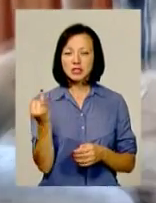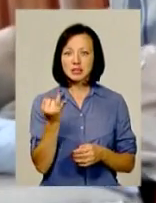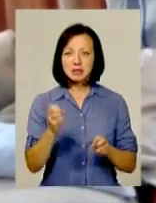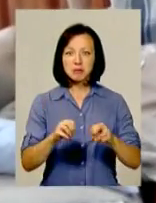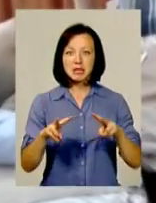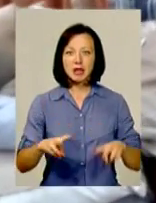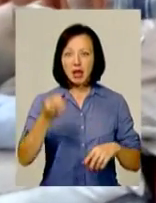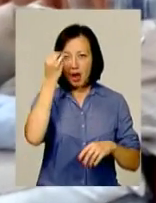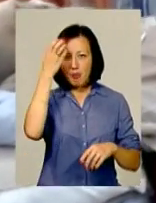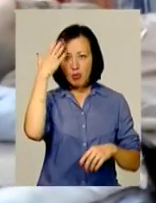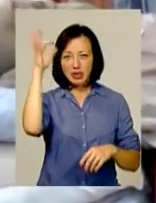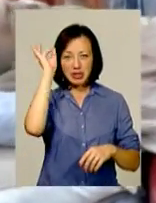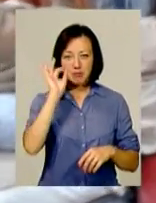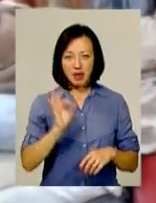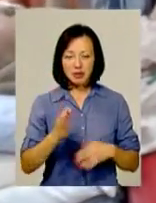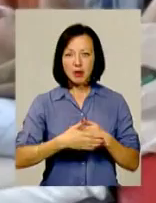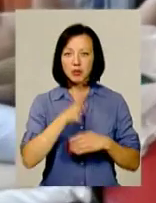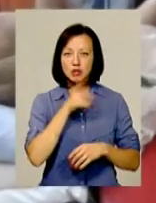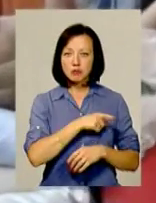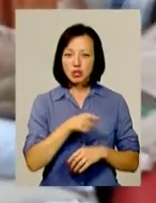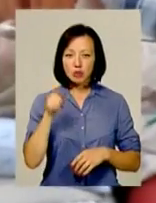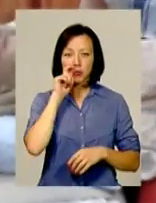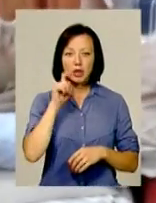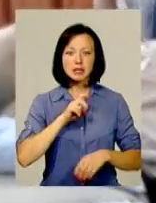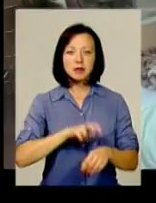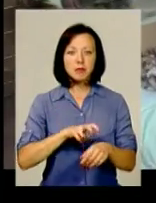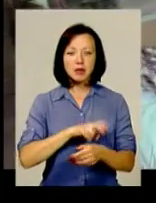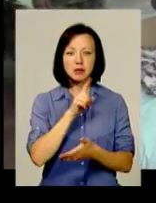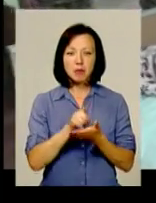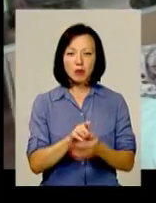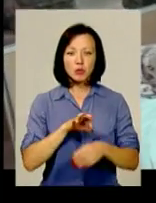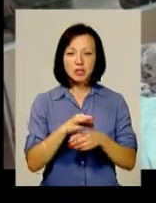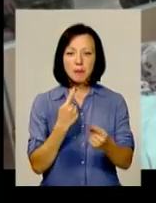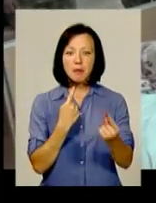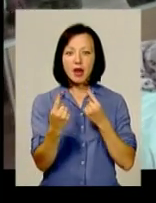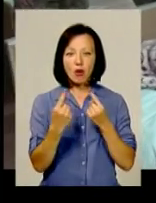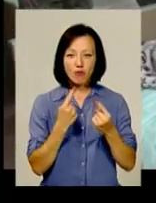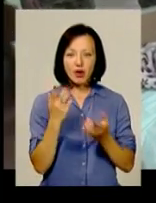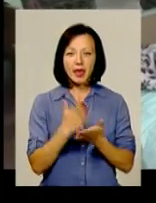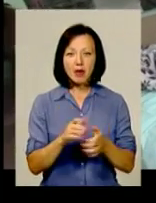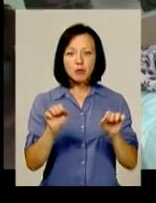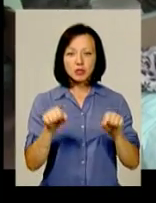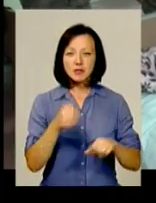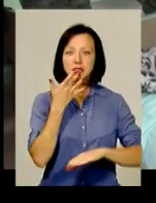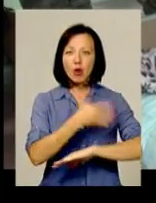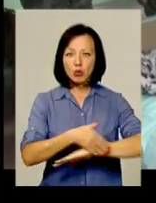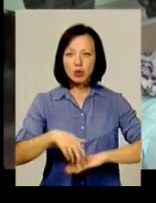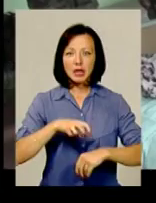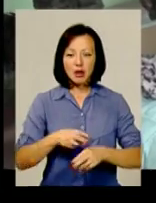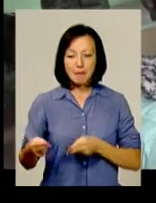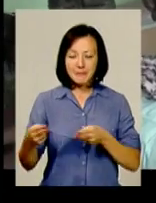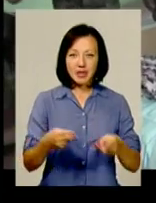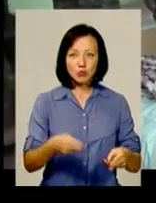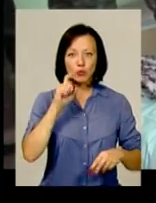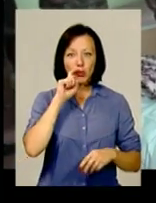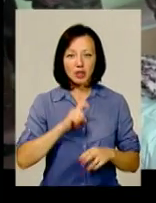спеціалісти Японії та Німеччини. Найближчим часом українські медики мають провести з ними переговори. Є ймовірність, що закордонні лікарі приїдуть в